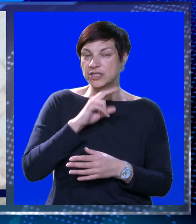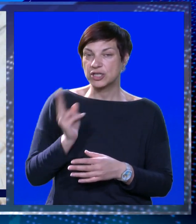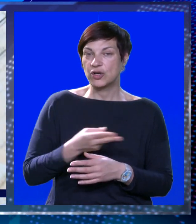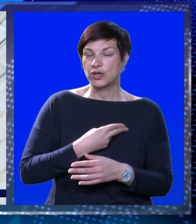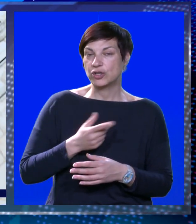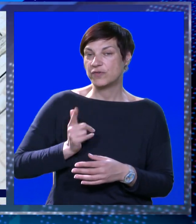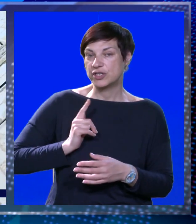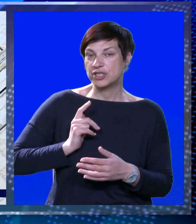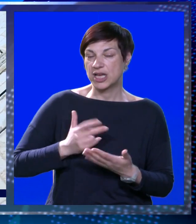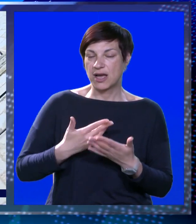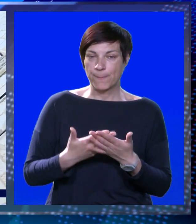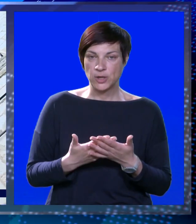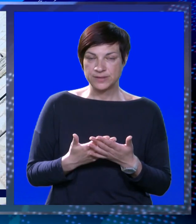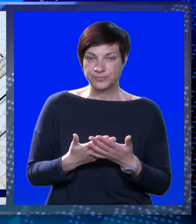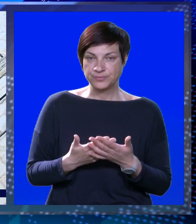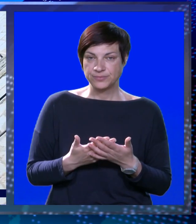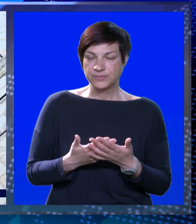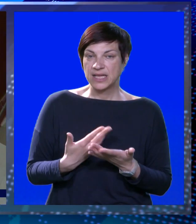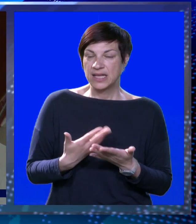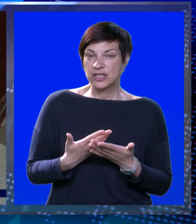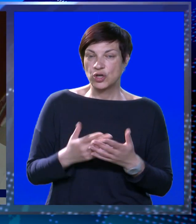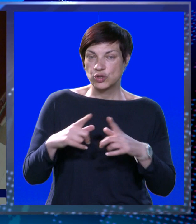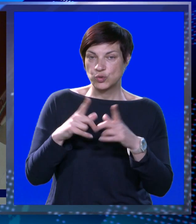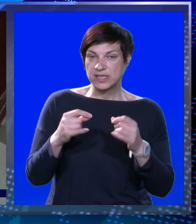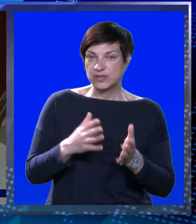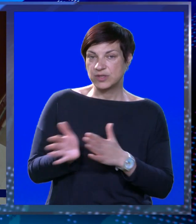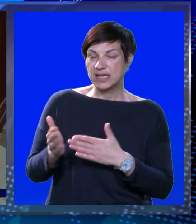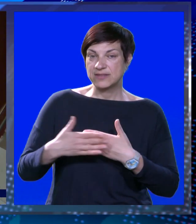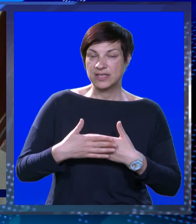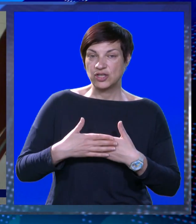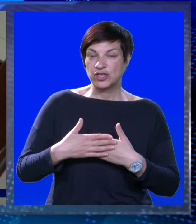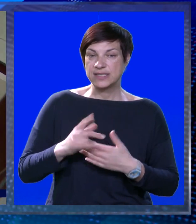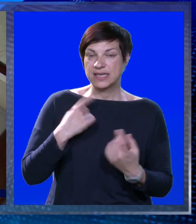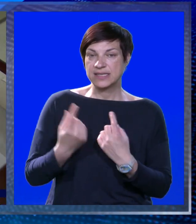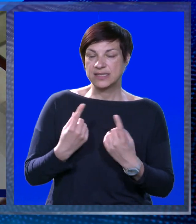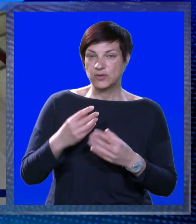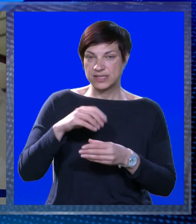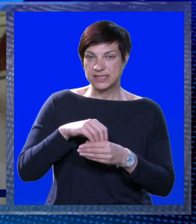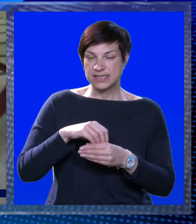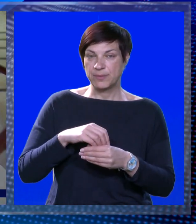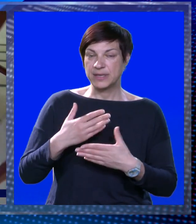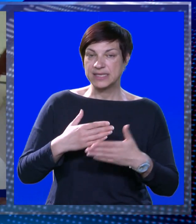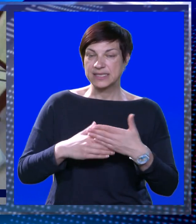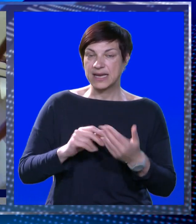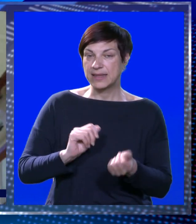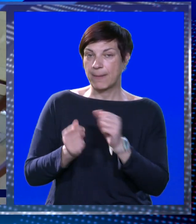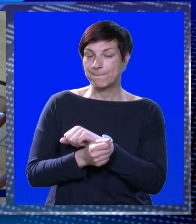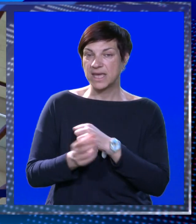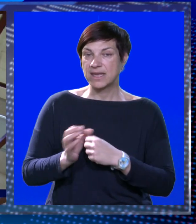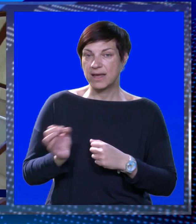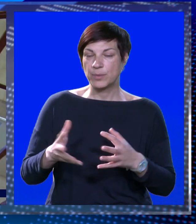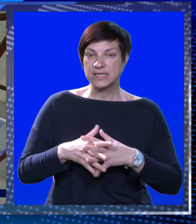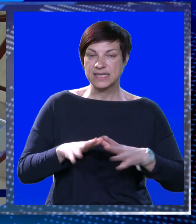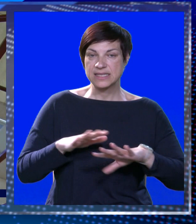županiji, a odgovor ćemo po primitku objaviti. A dok su instituciji izvan dosega, situacija se za stambene zgrade mijenja na bolje.